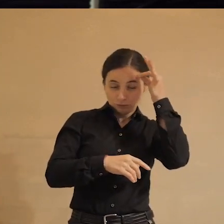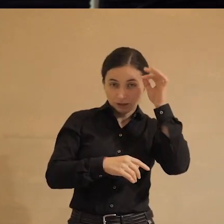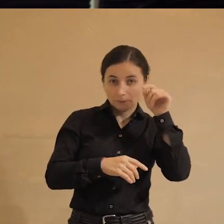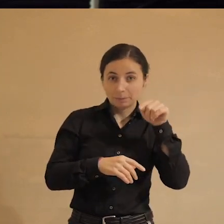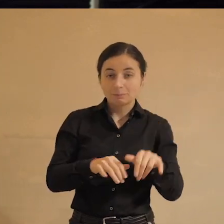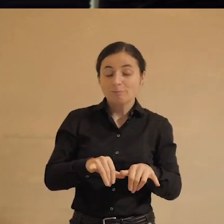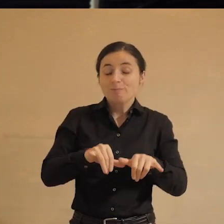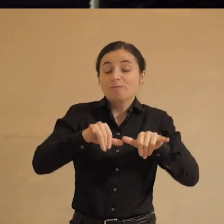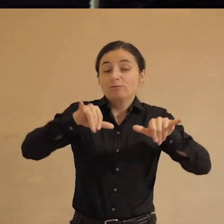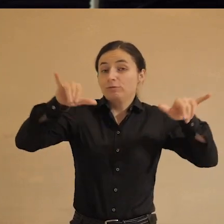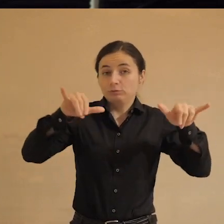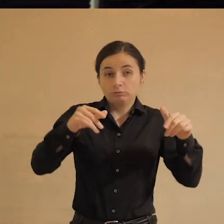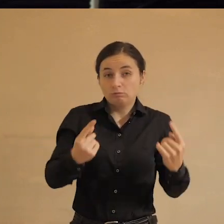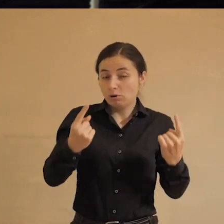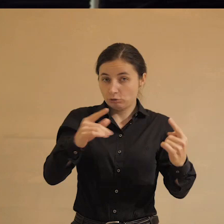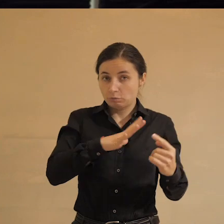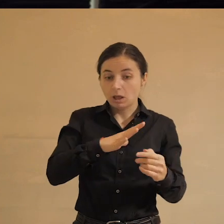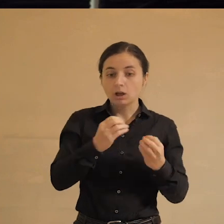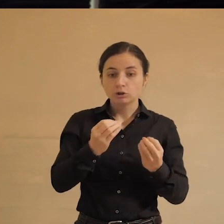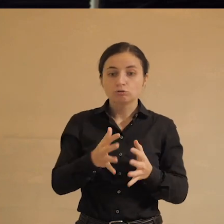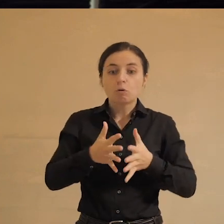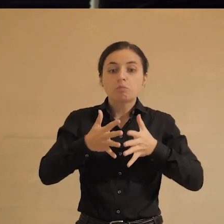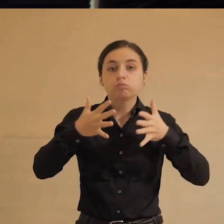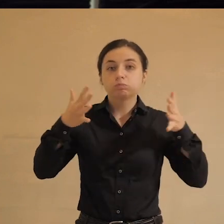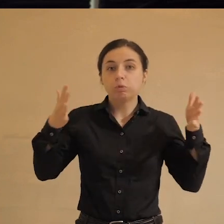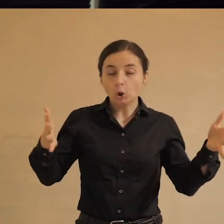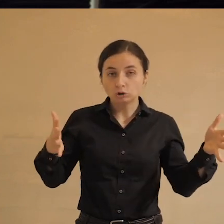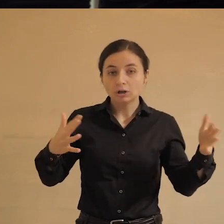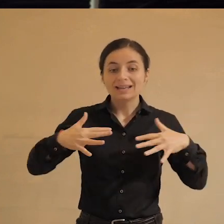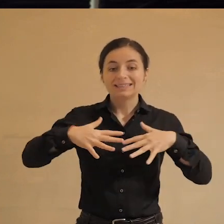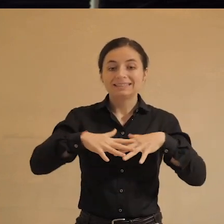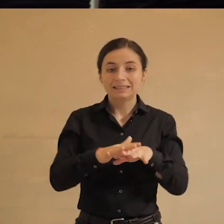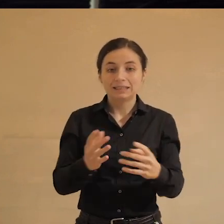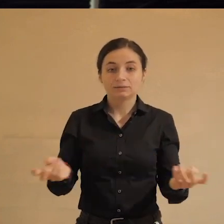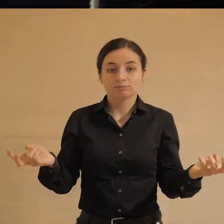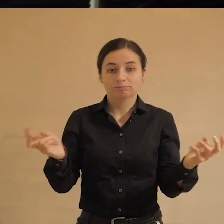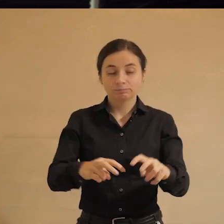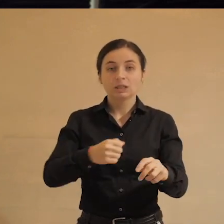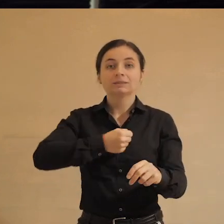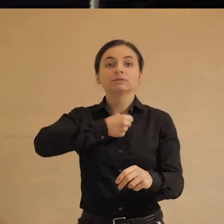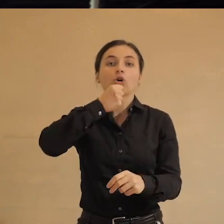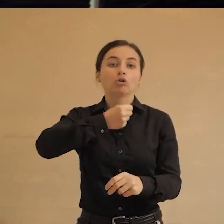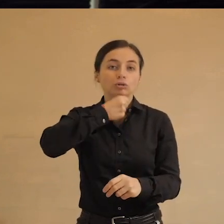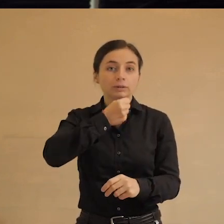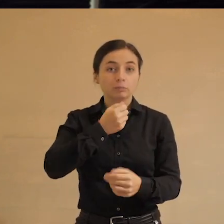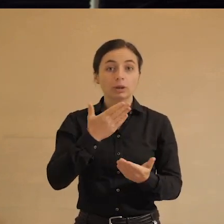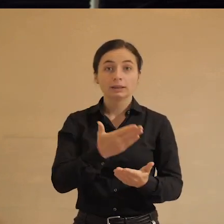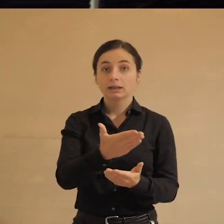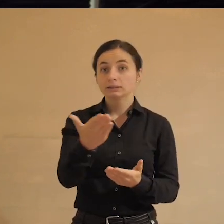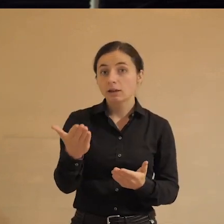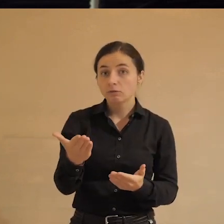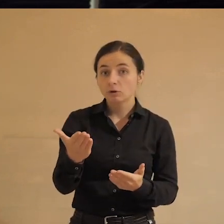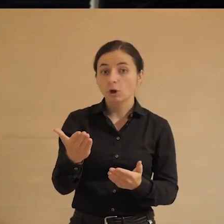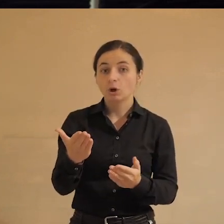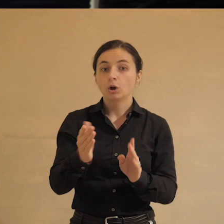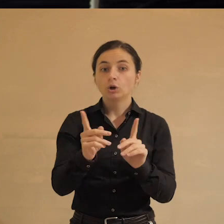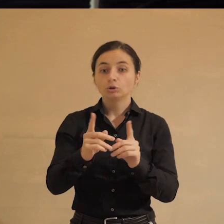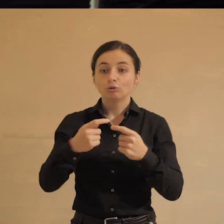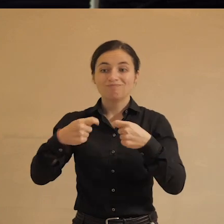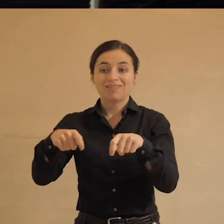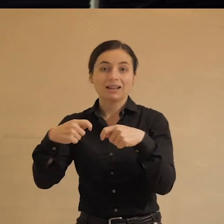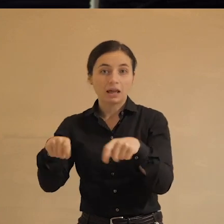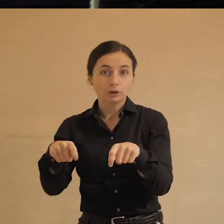мире, был велик, стал еще больше, и в сеть пришли старшие категории. Если вы, так сказать, чего-то кому-то